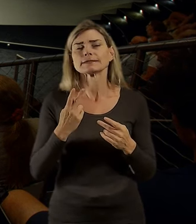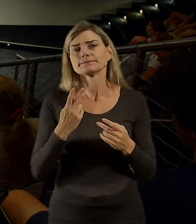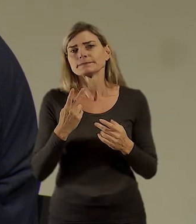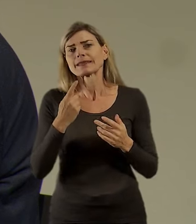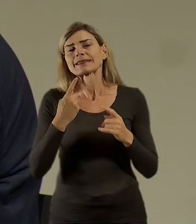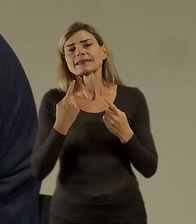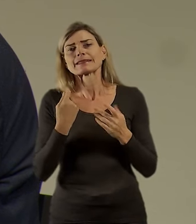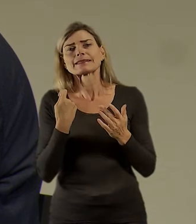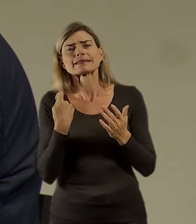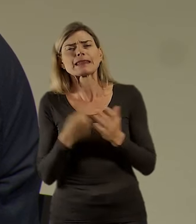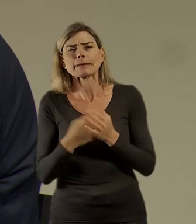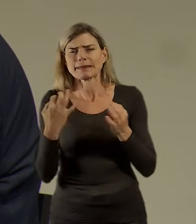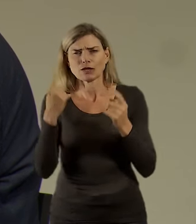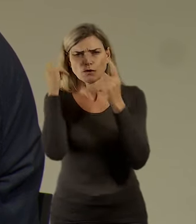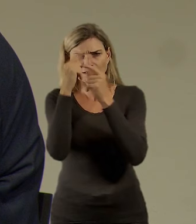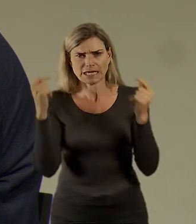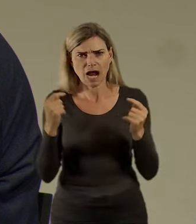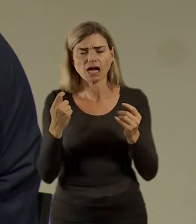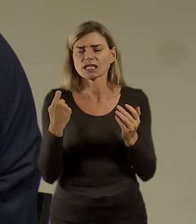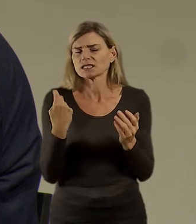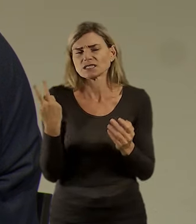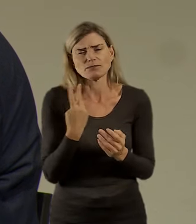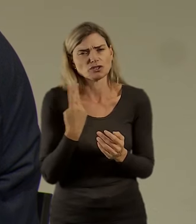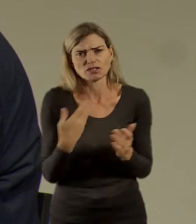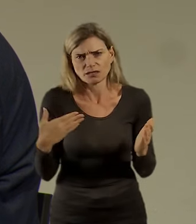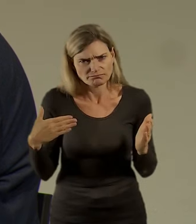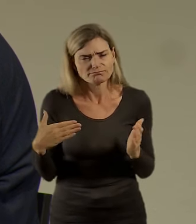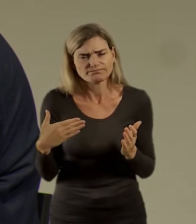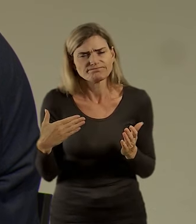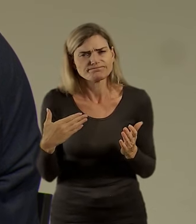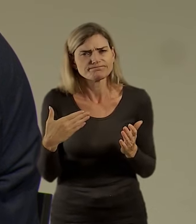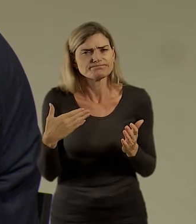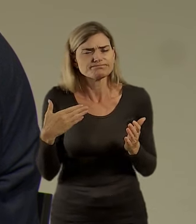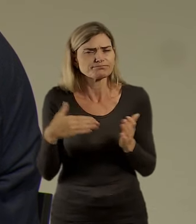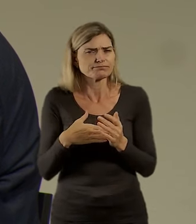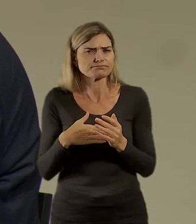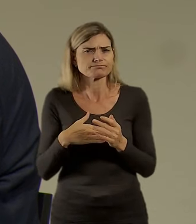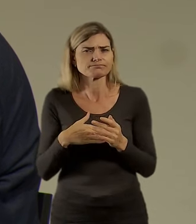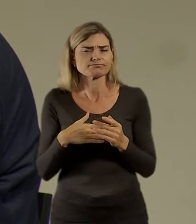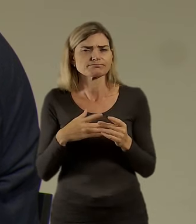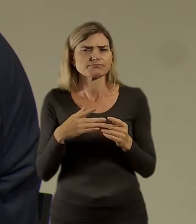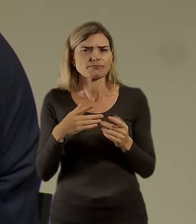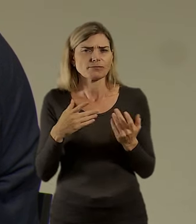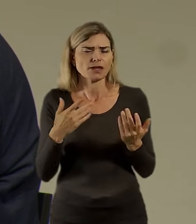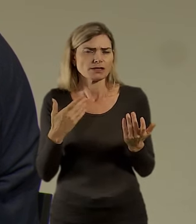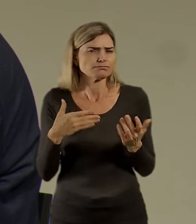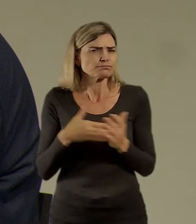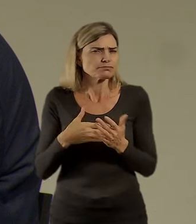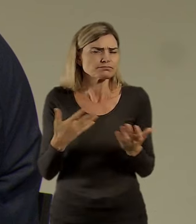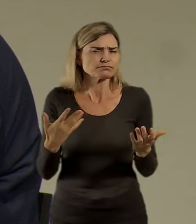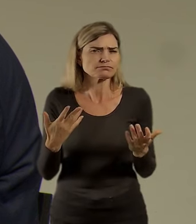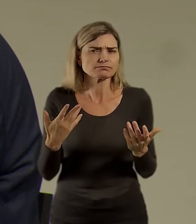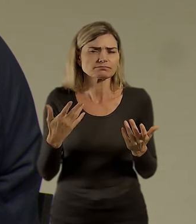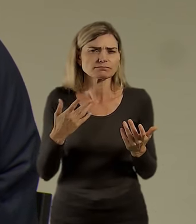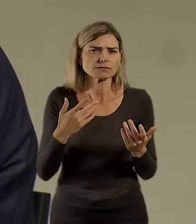platí to, že ta mobilita, pokud je významnou měrou vlastně nějakým